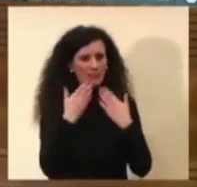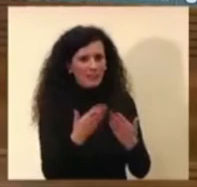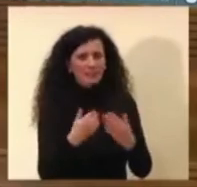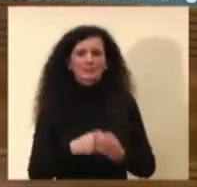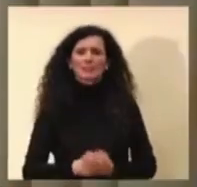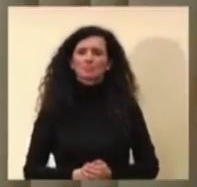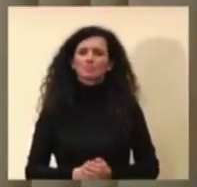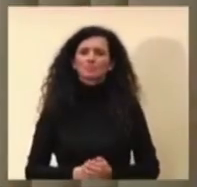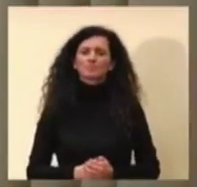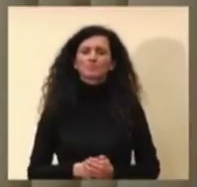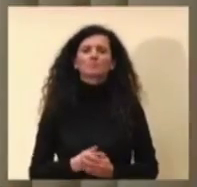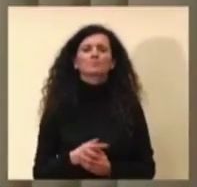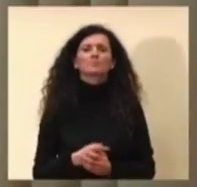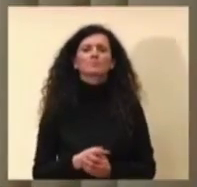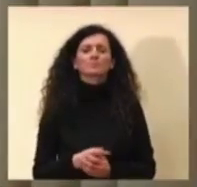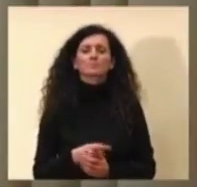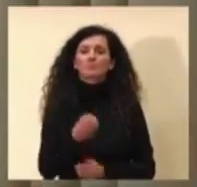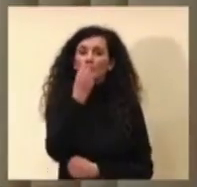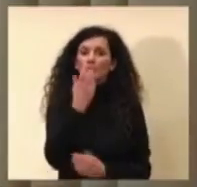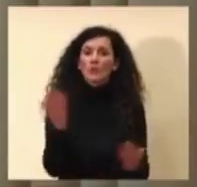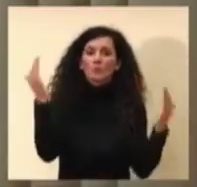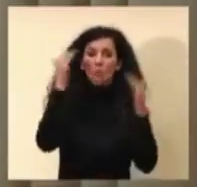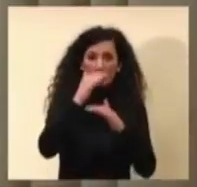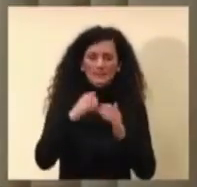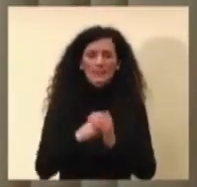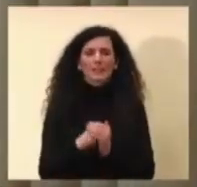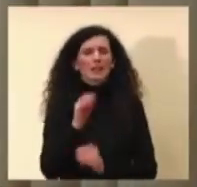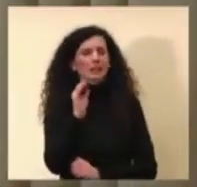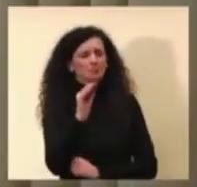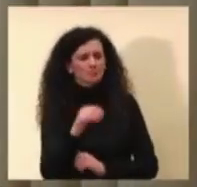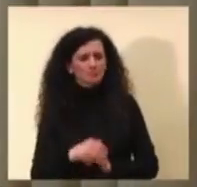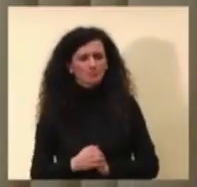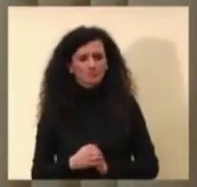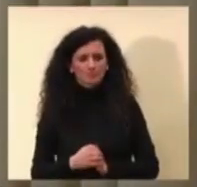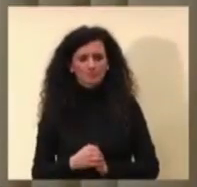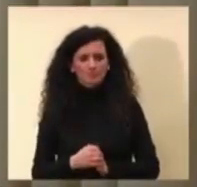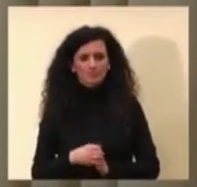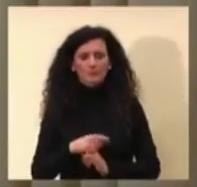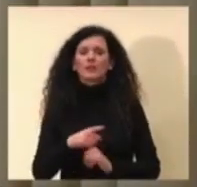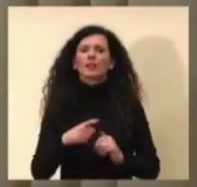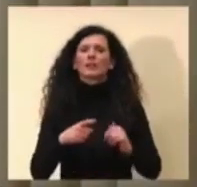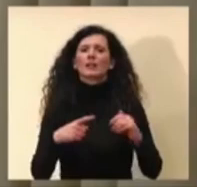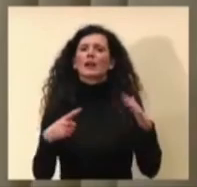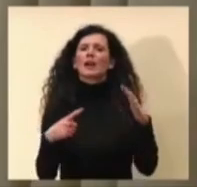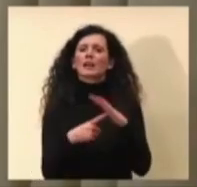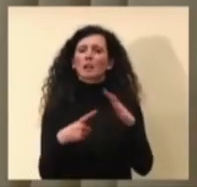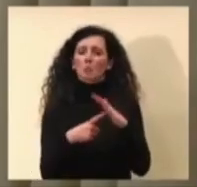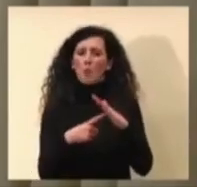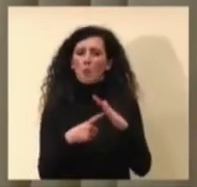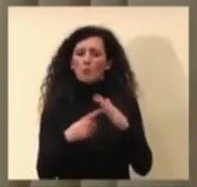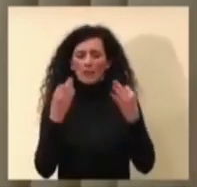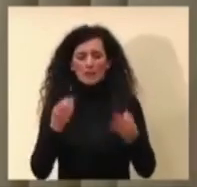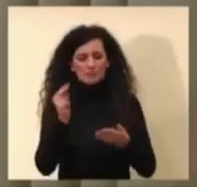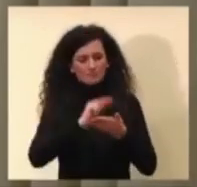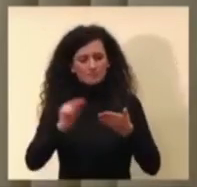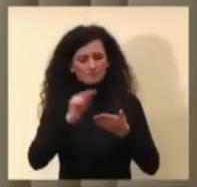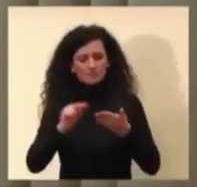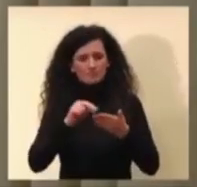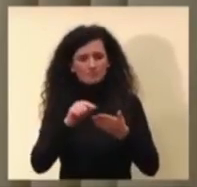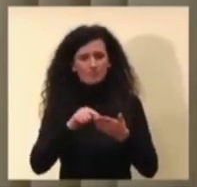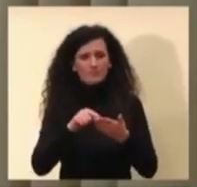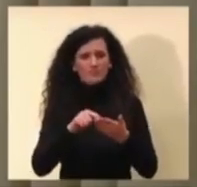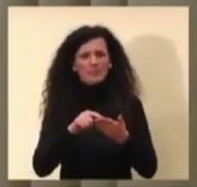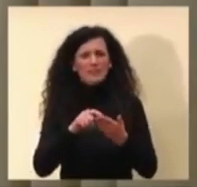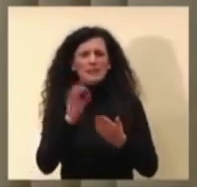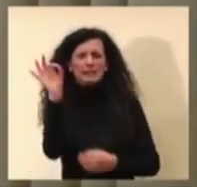buonasera telegraficamente stamattina Repubblica scrive che le stime di prevalenza della